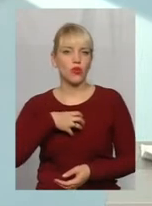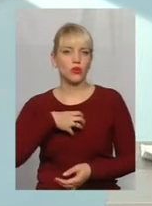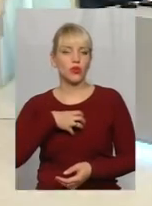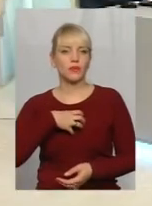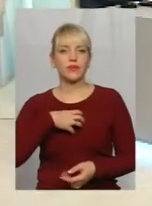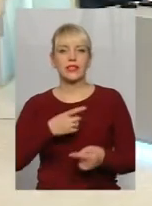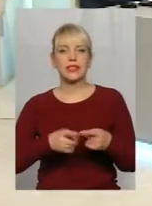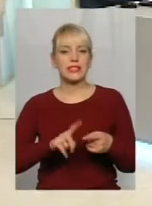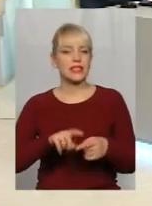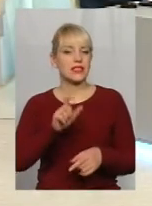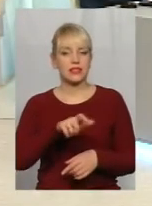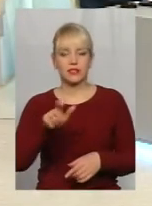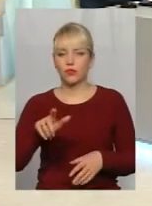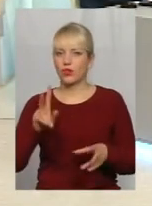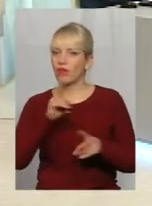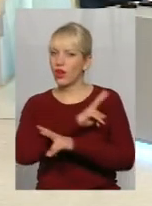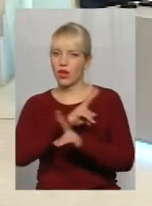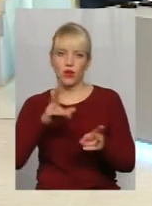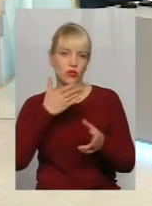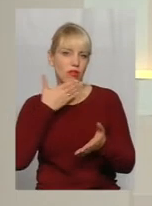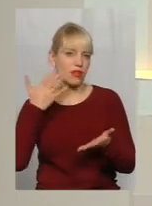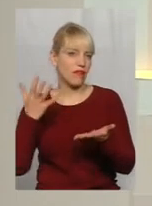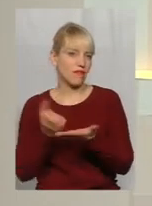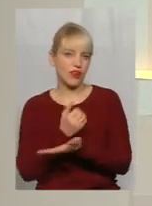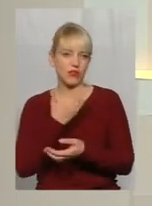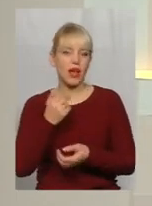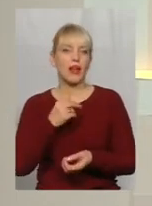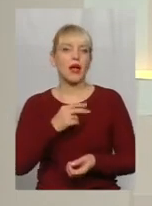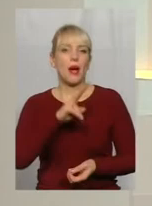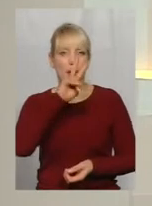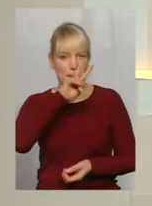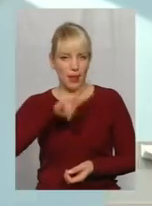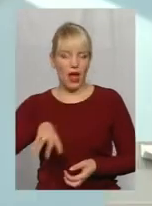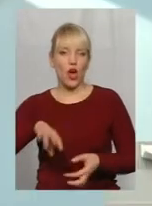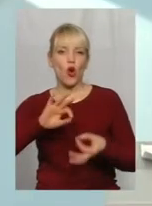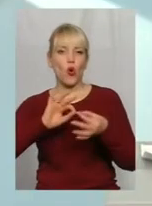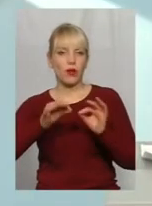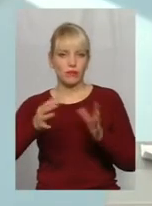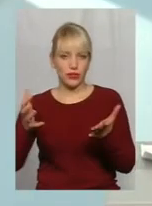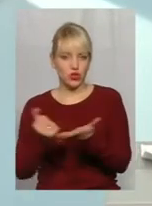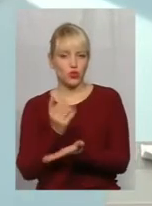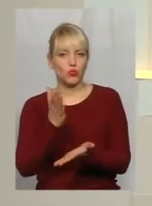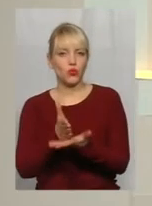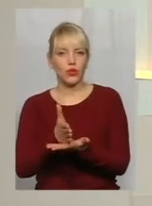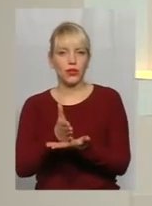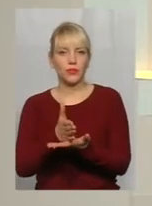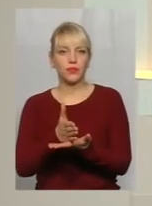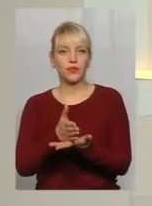спортсменів ніхто не добув. Паралімпійці добули. Зрозумів. А на літніх Олімпіадах?